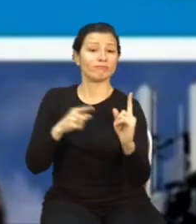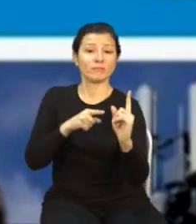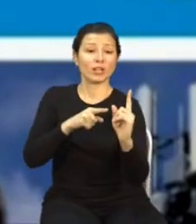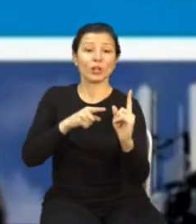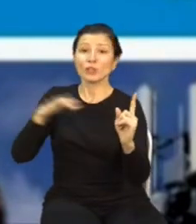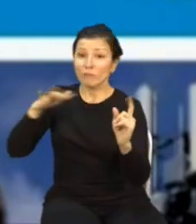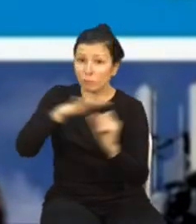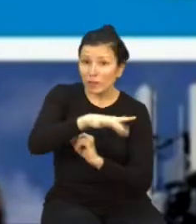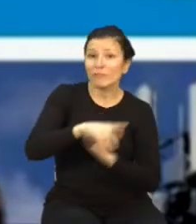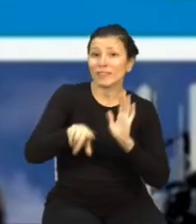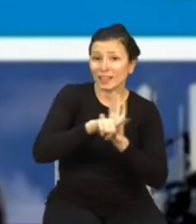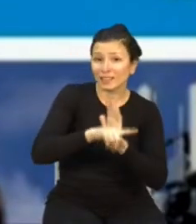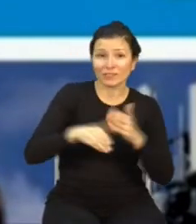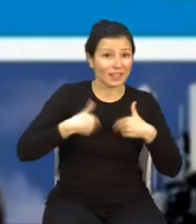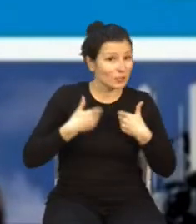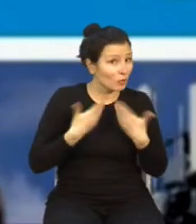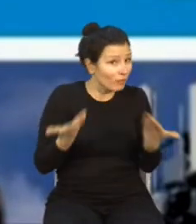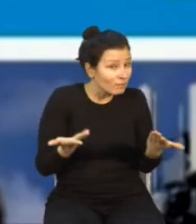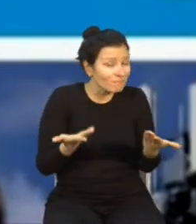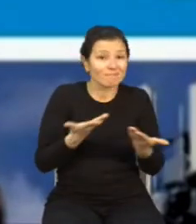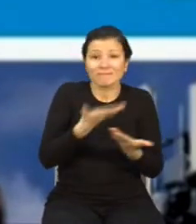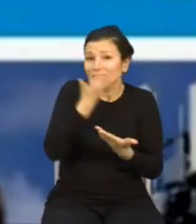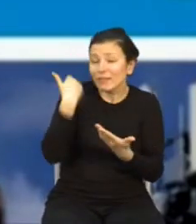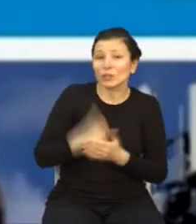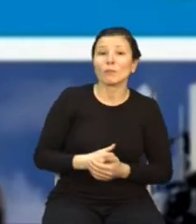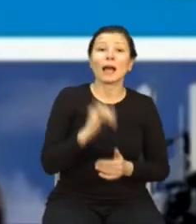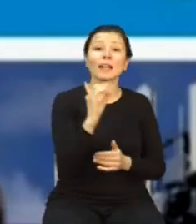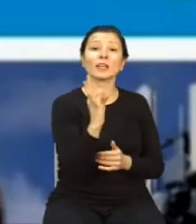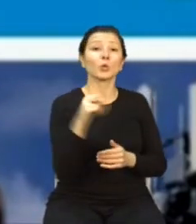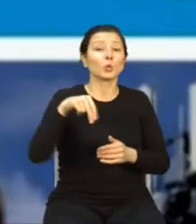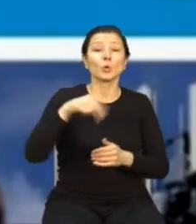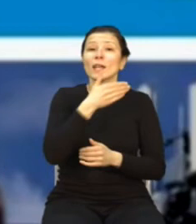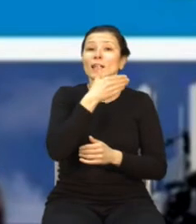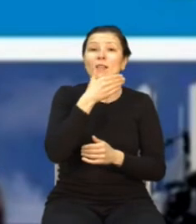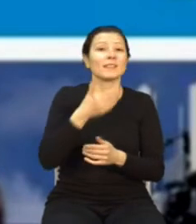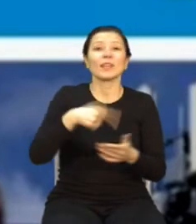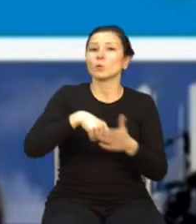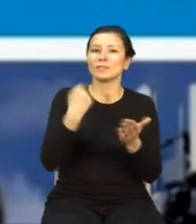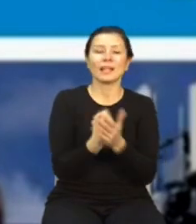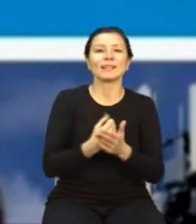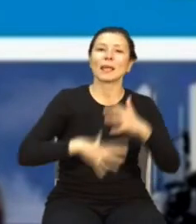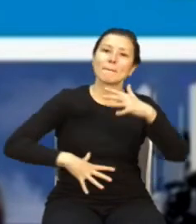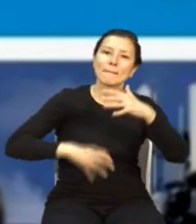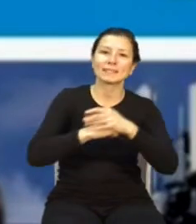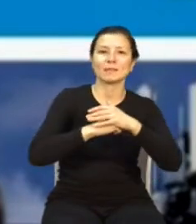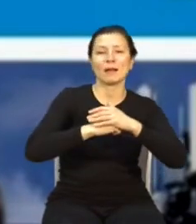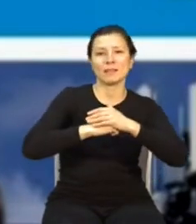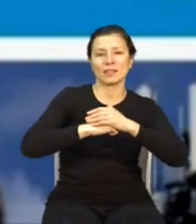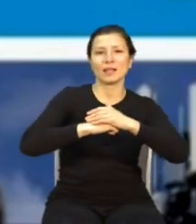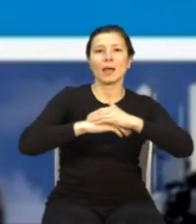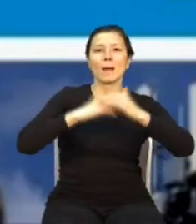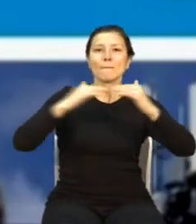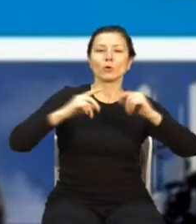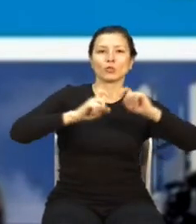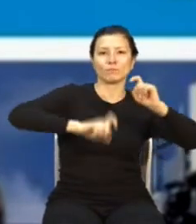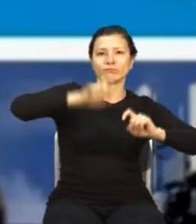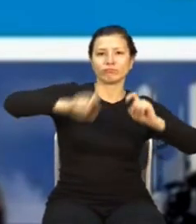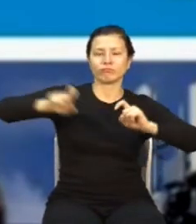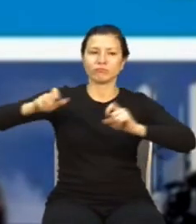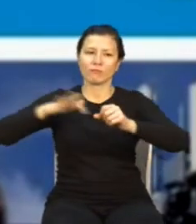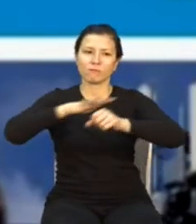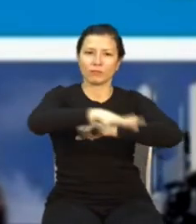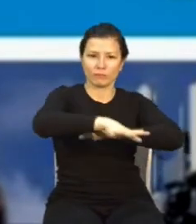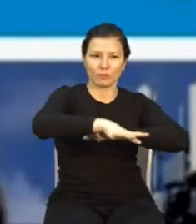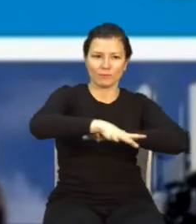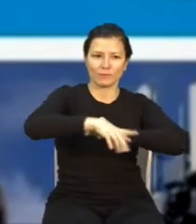dla zdrowia. Ale ITO nie ustanawia maksymalnych poziomów ekspozycji dla społeczności na pole elektromagnetyczne. Te poziomy są